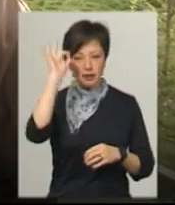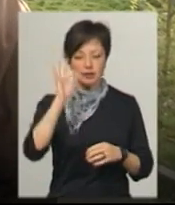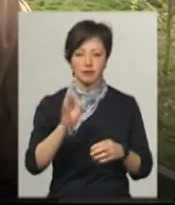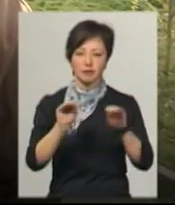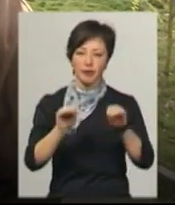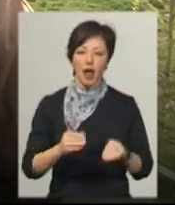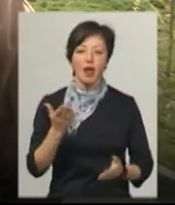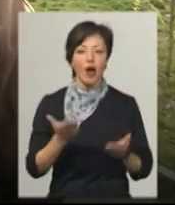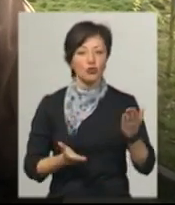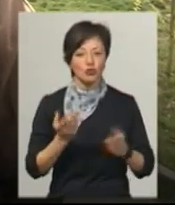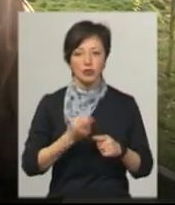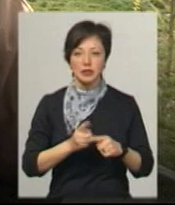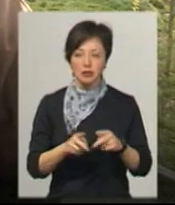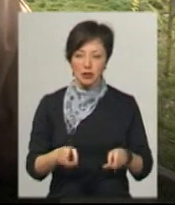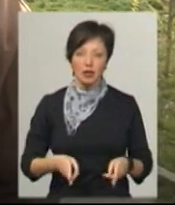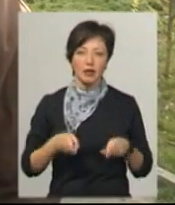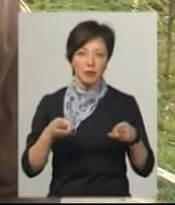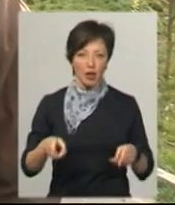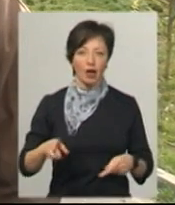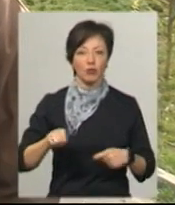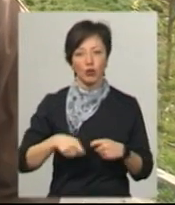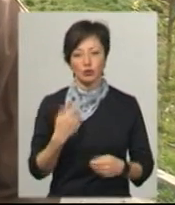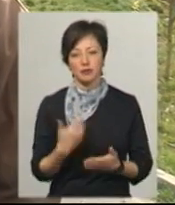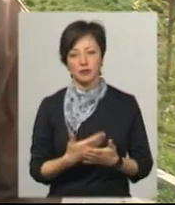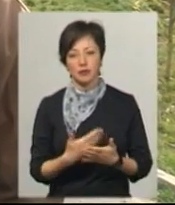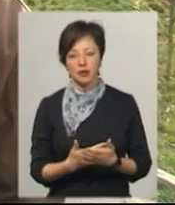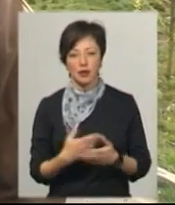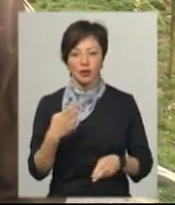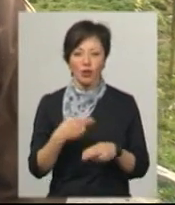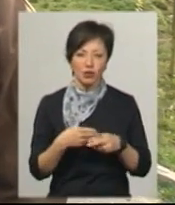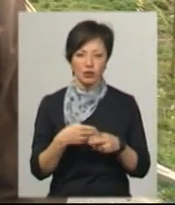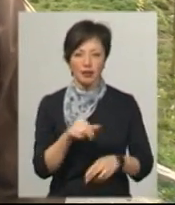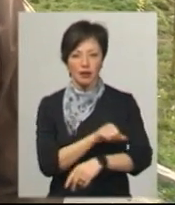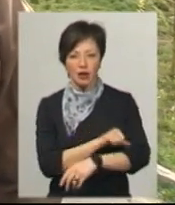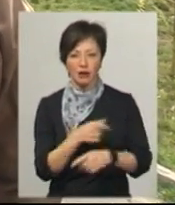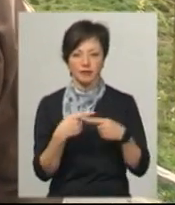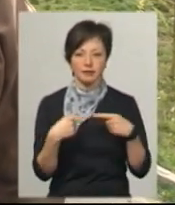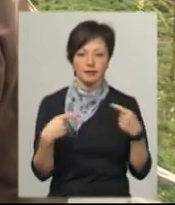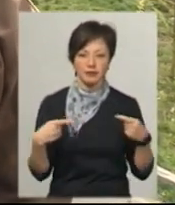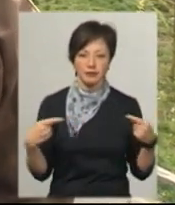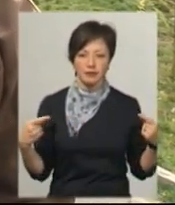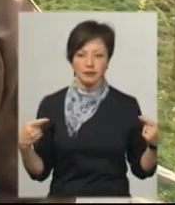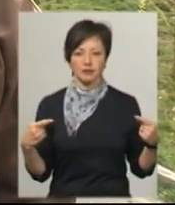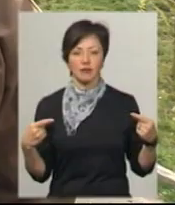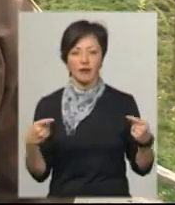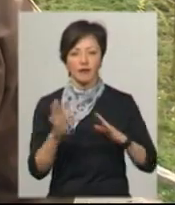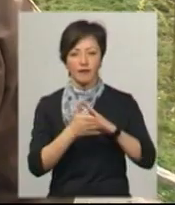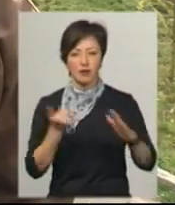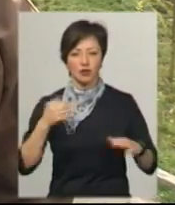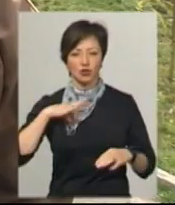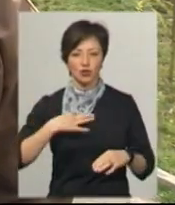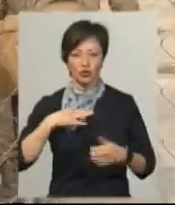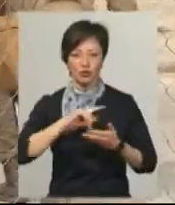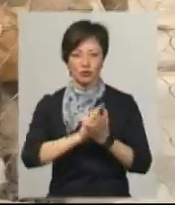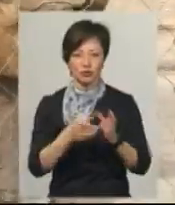Якщо це вже кримінальне правопорушення, ми бачимо ознаки холодної зброї, наркотичних речовин, то ми викликаємо слідчо